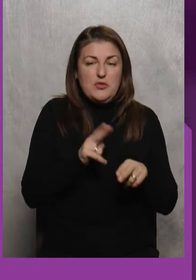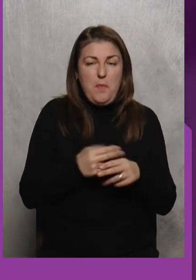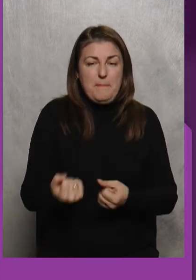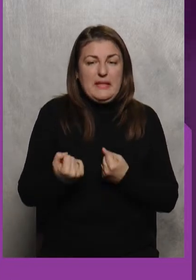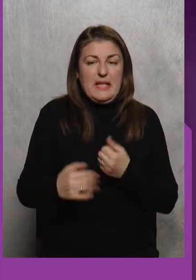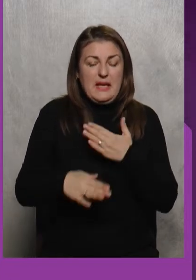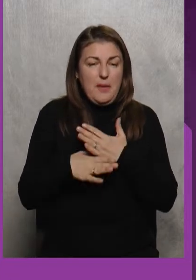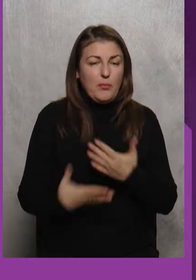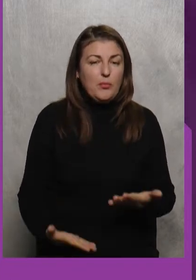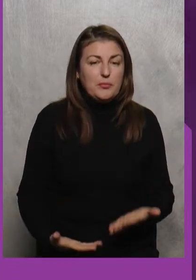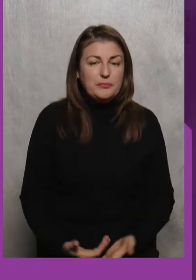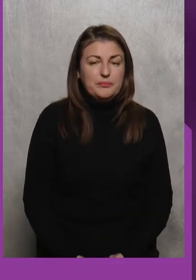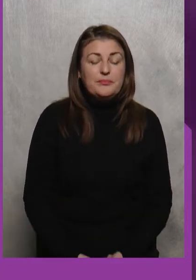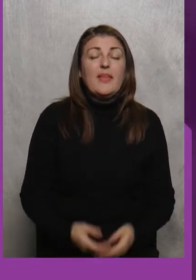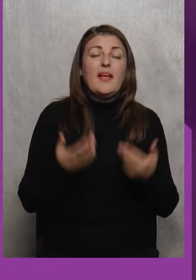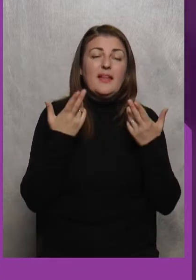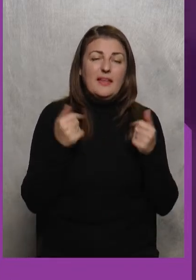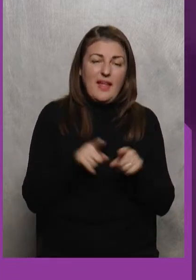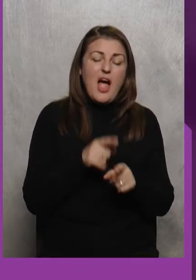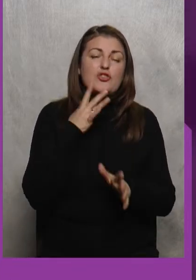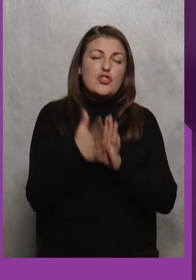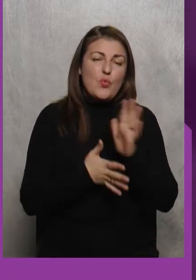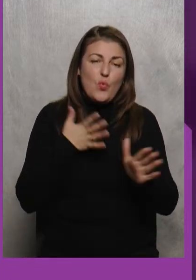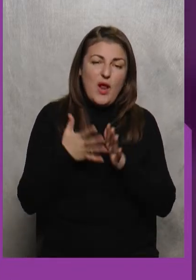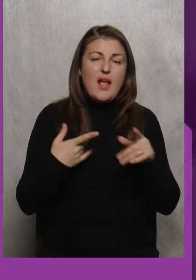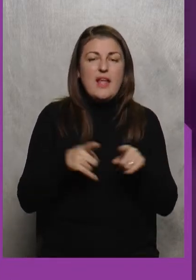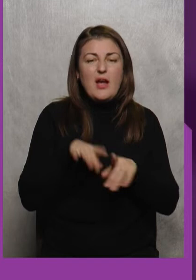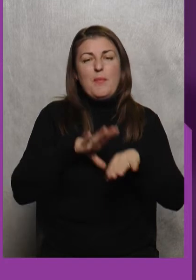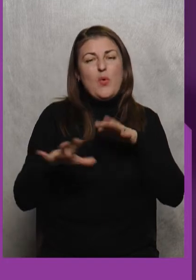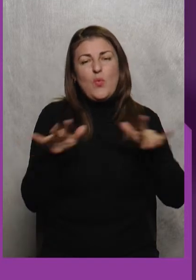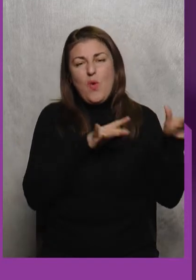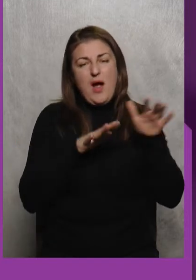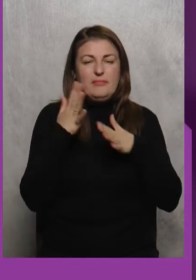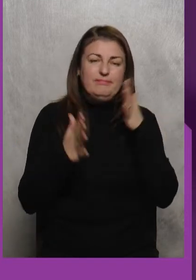підтримку Так же Жестикуляцією Ось такими рухами